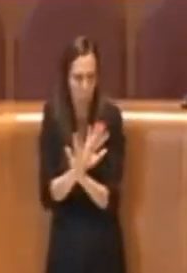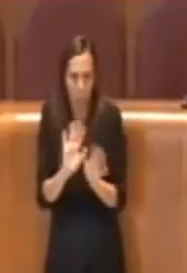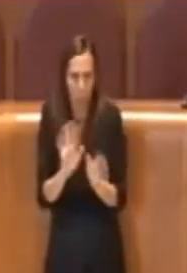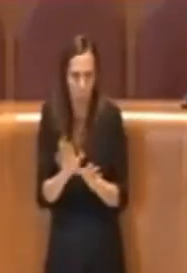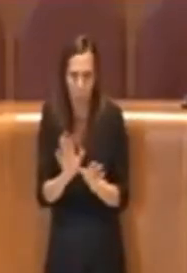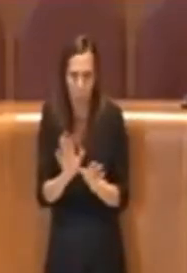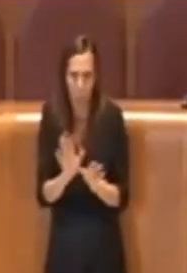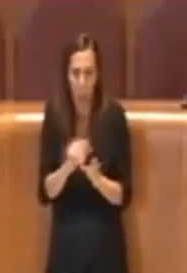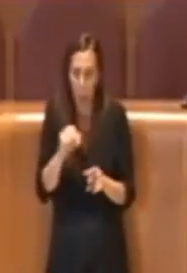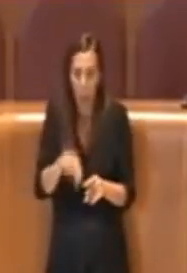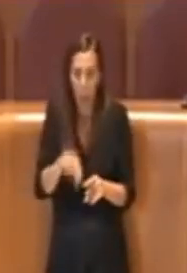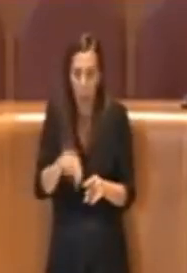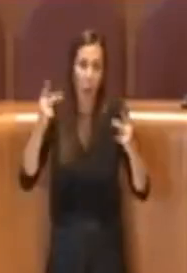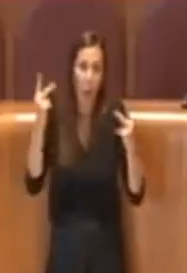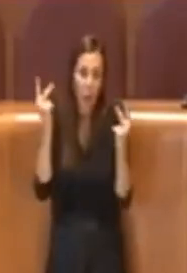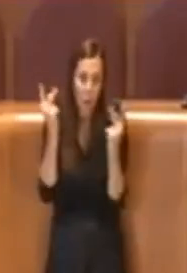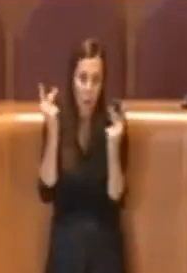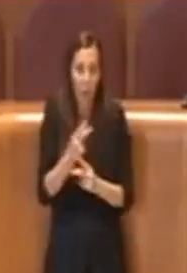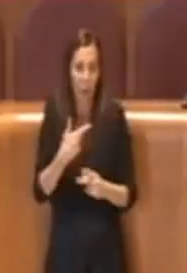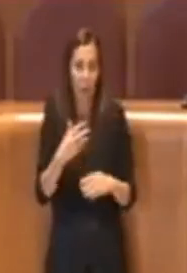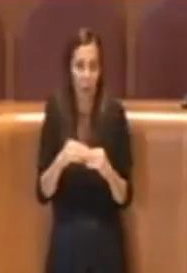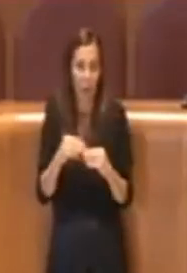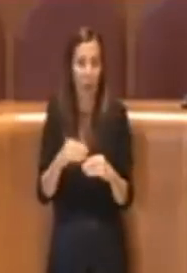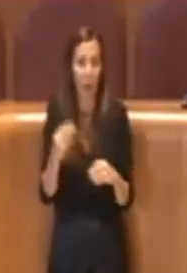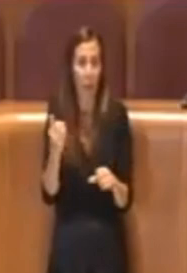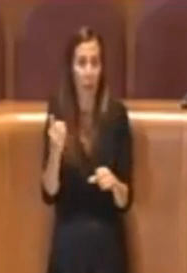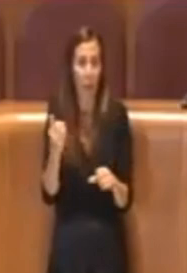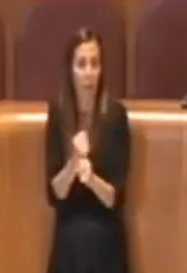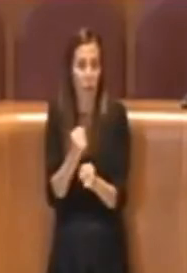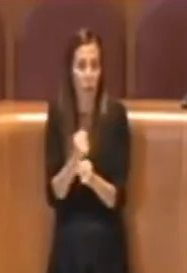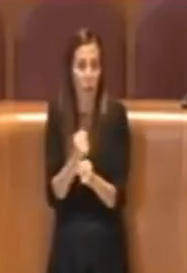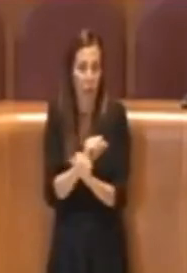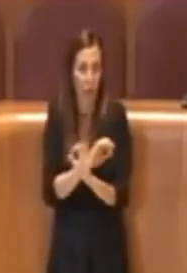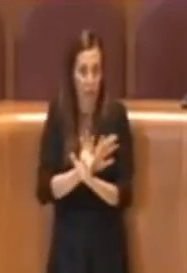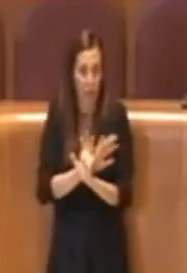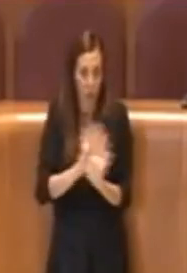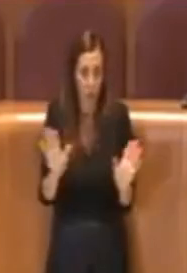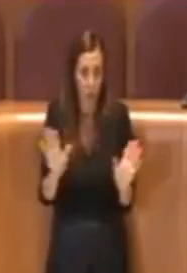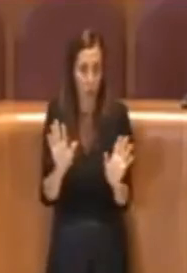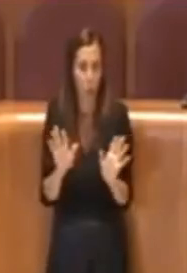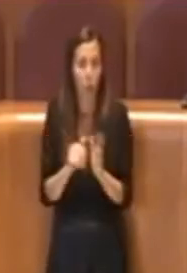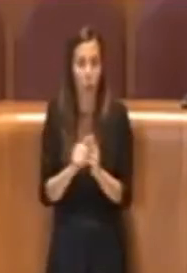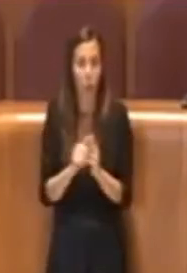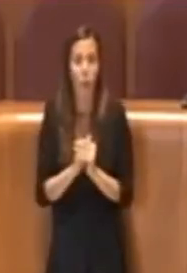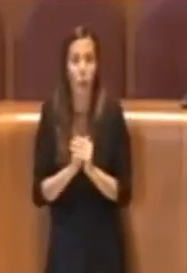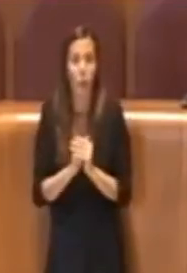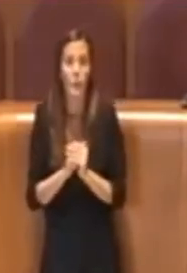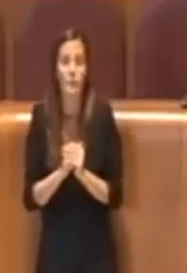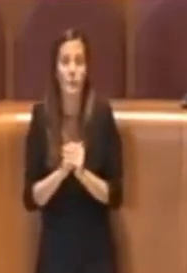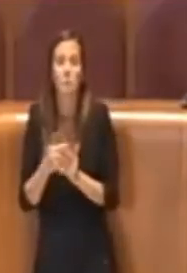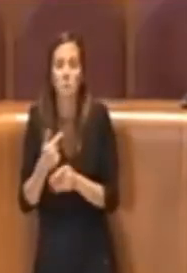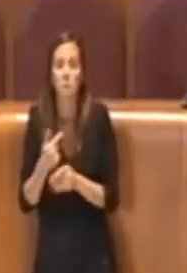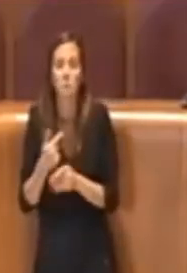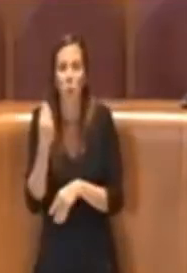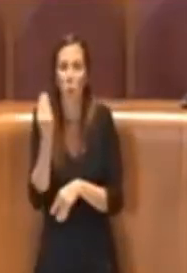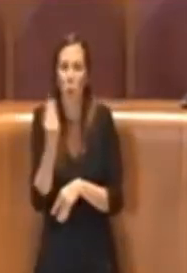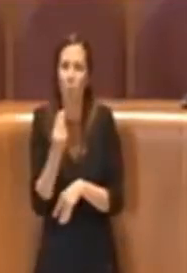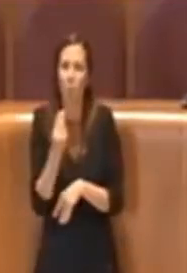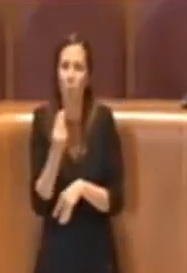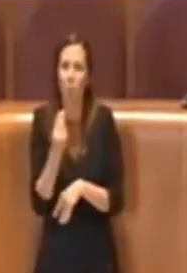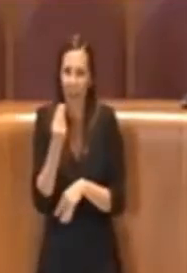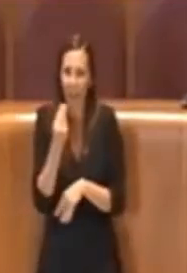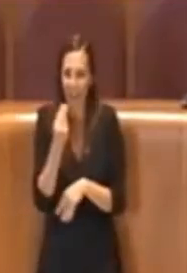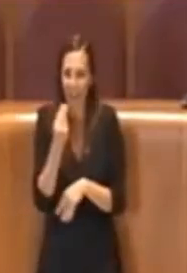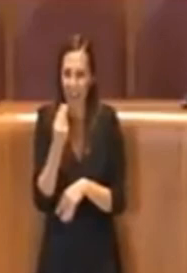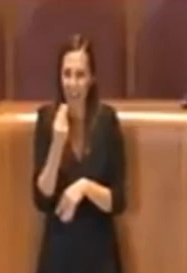sta realmente facendo. Pertanto, tra l'altro, è di